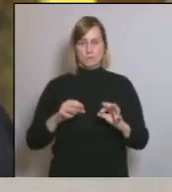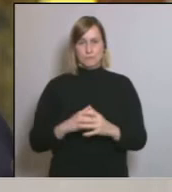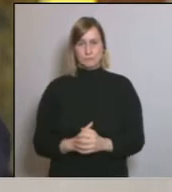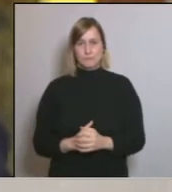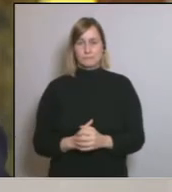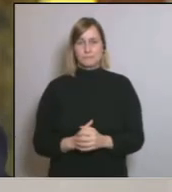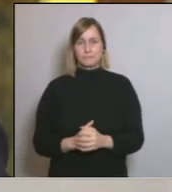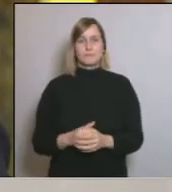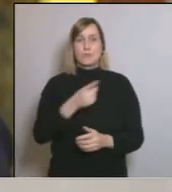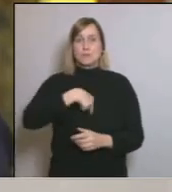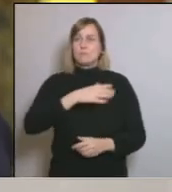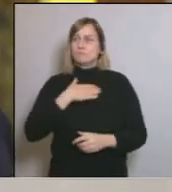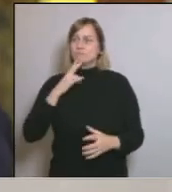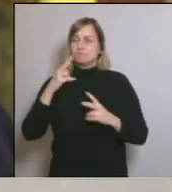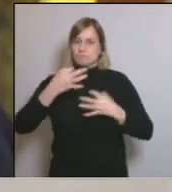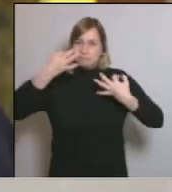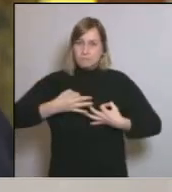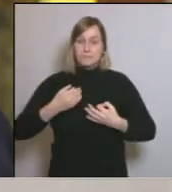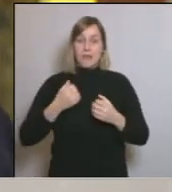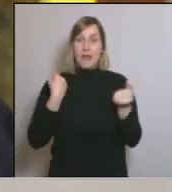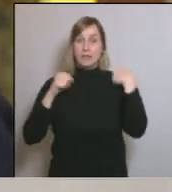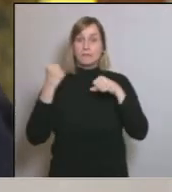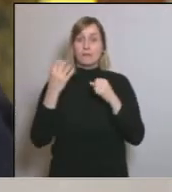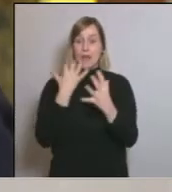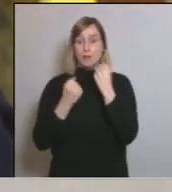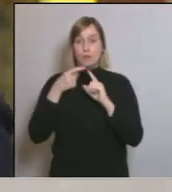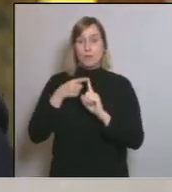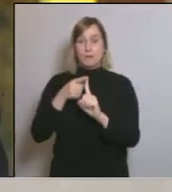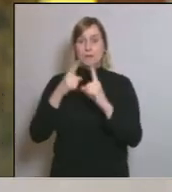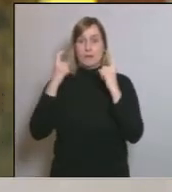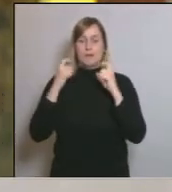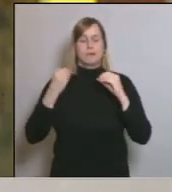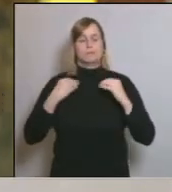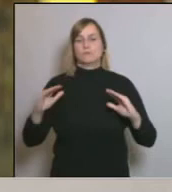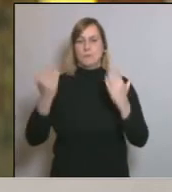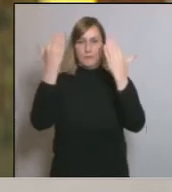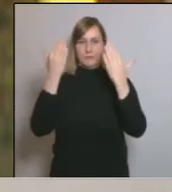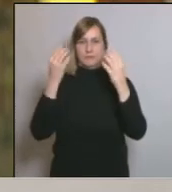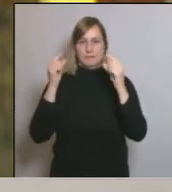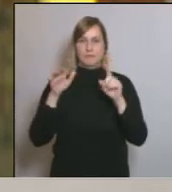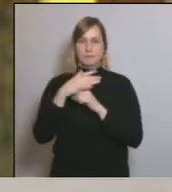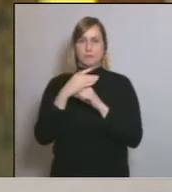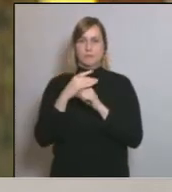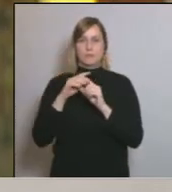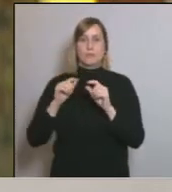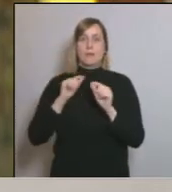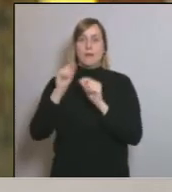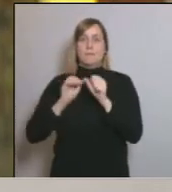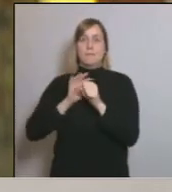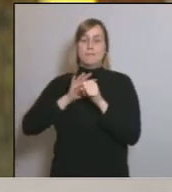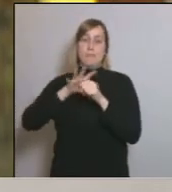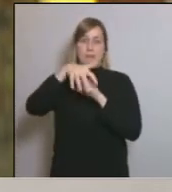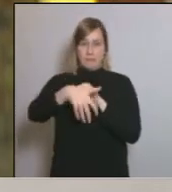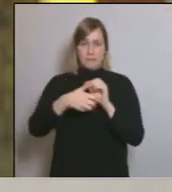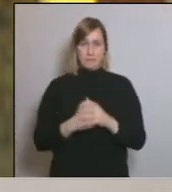garantim també que l'activitat econòmica sobrevisqui en aquesta pandèmia. I quan diem mesures dràstiques entenem que quan